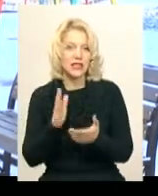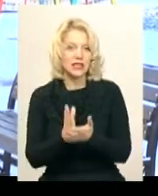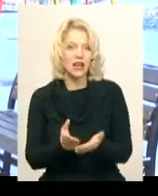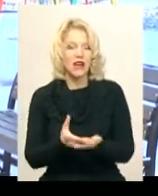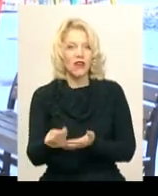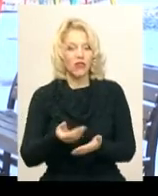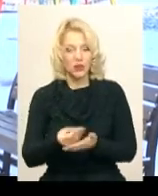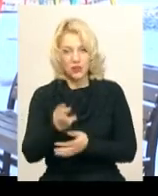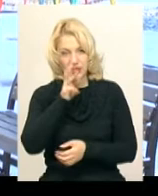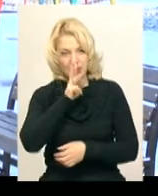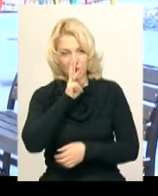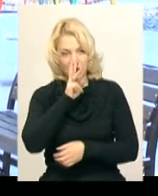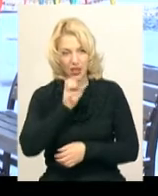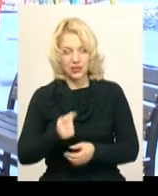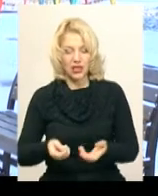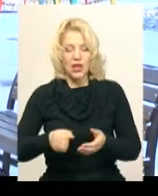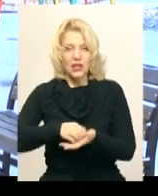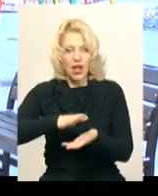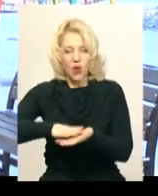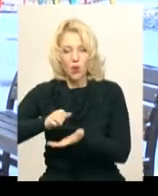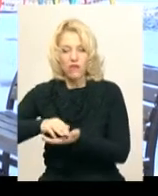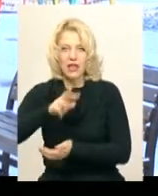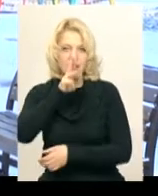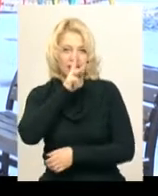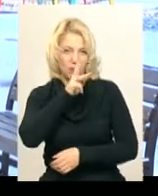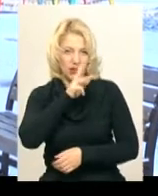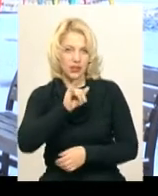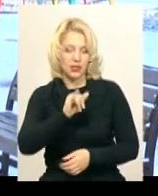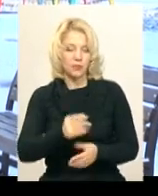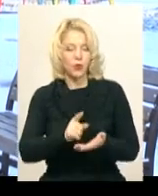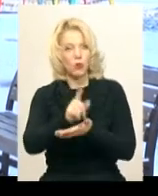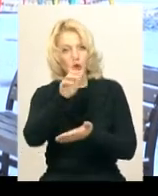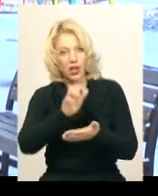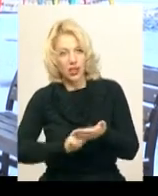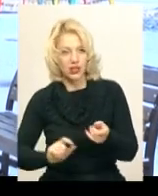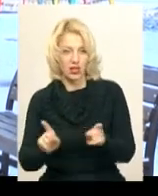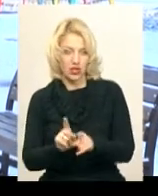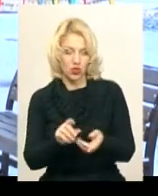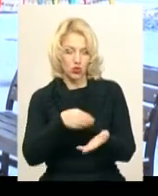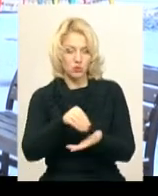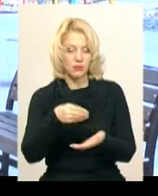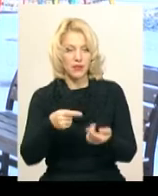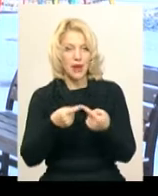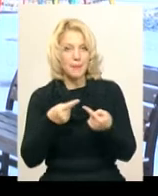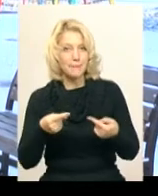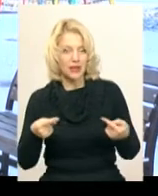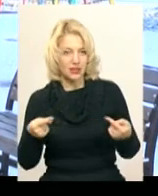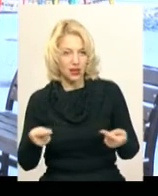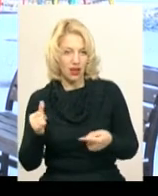заробітної плати, нарахування на заробітну плату, податки, а також придбання матеріалів та